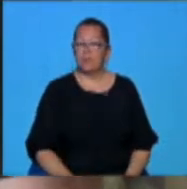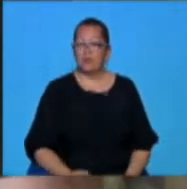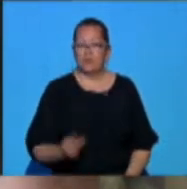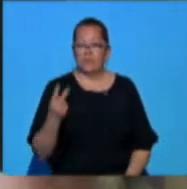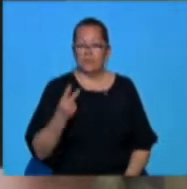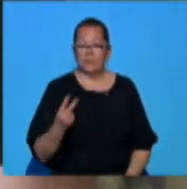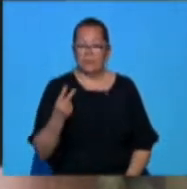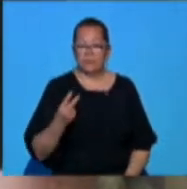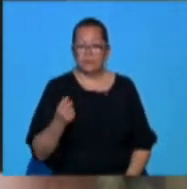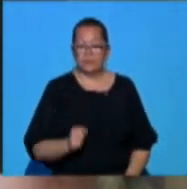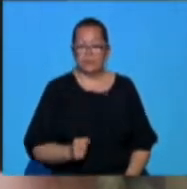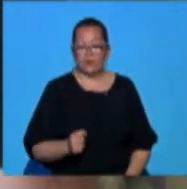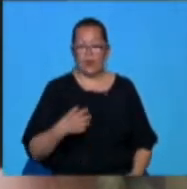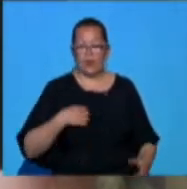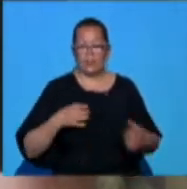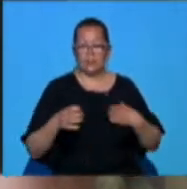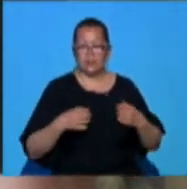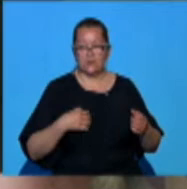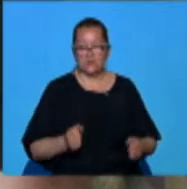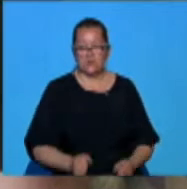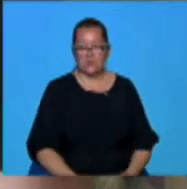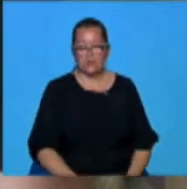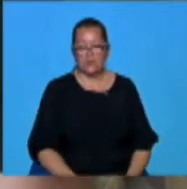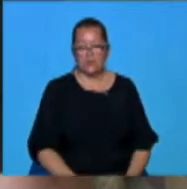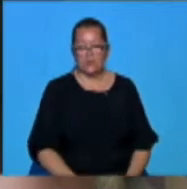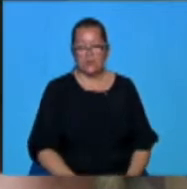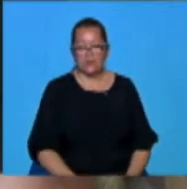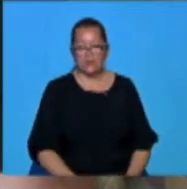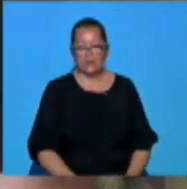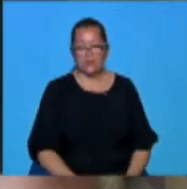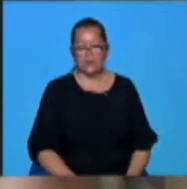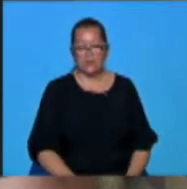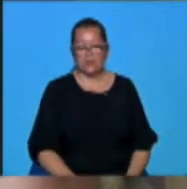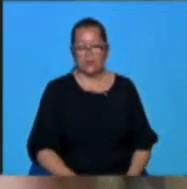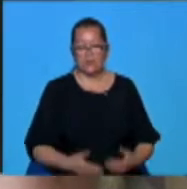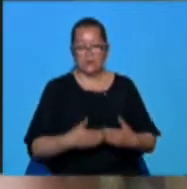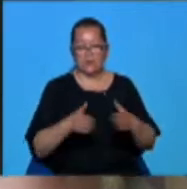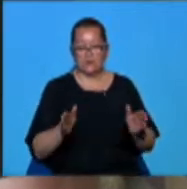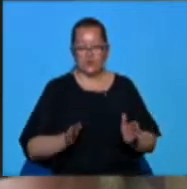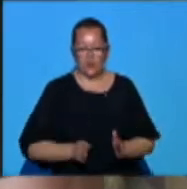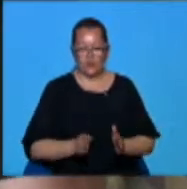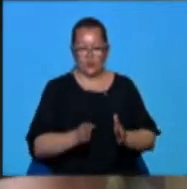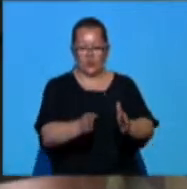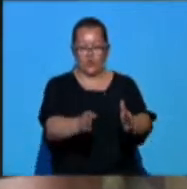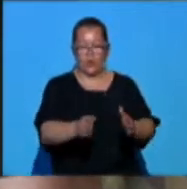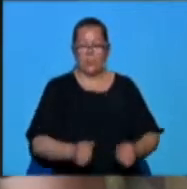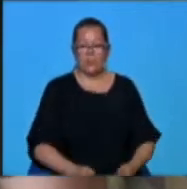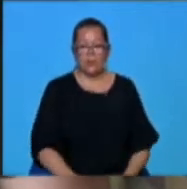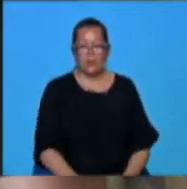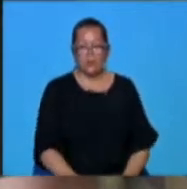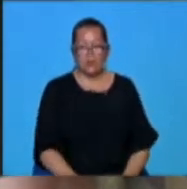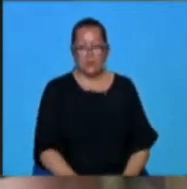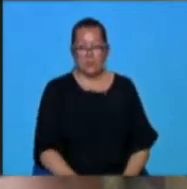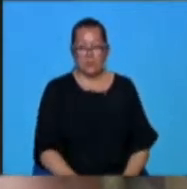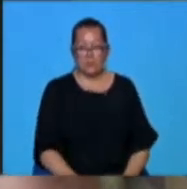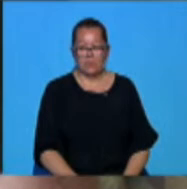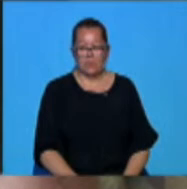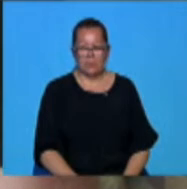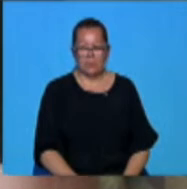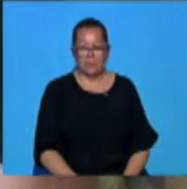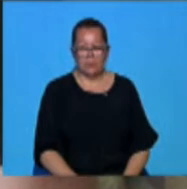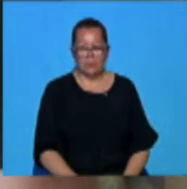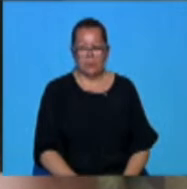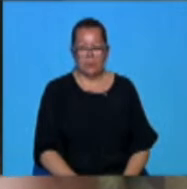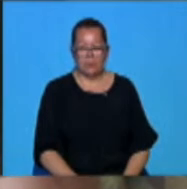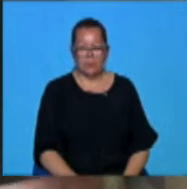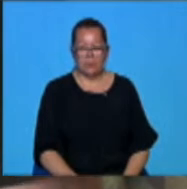cei doi ilustrii artiști și, de ce nu, deschiderea unui nou drum posibil, a deschiderea unui nou drum